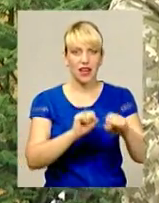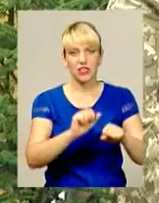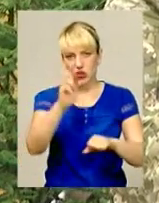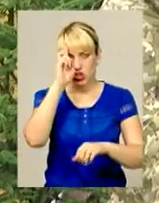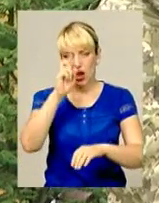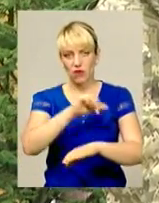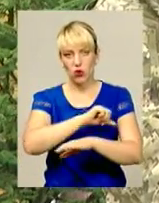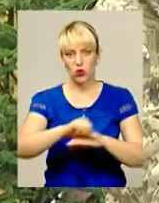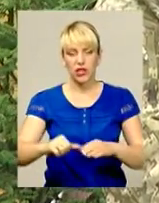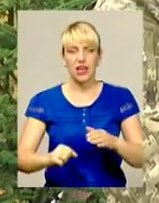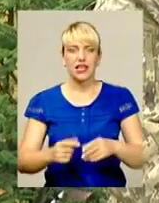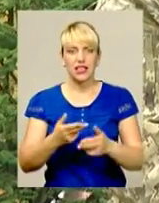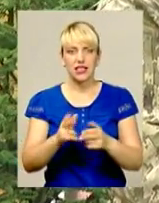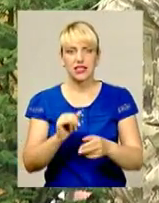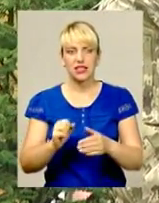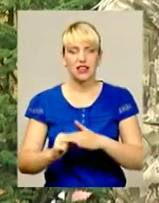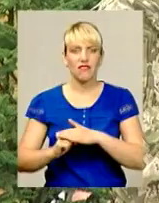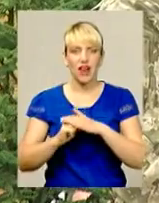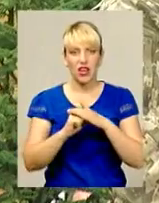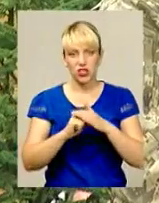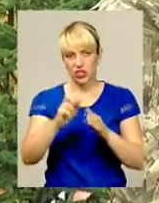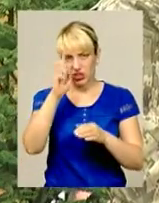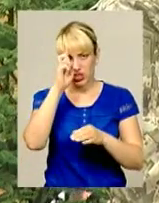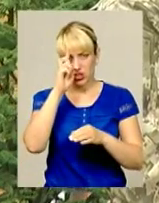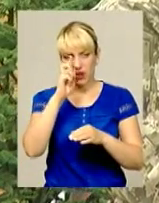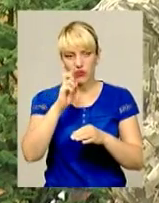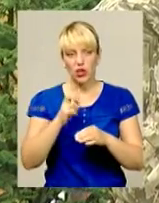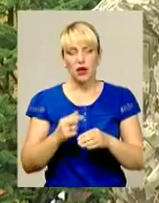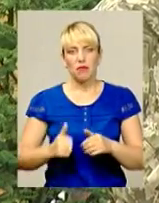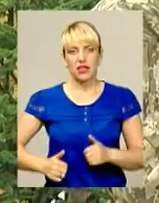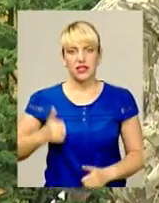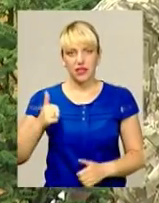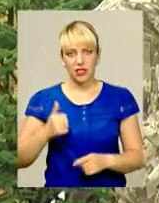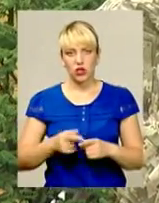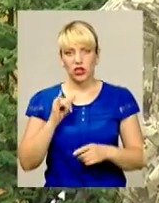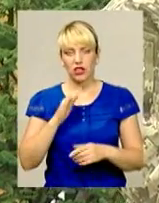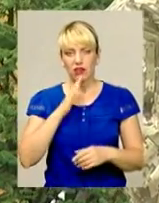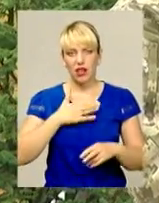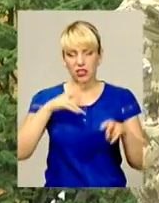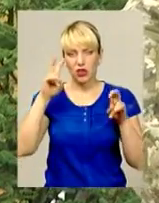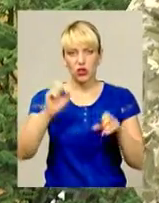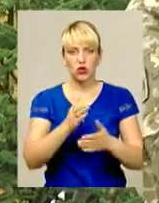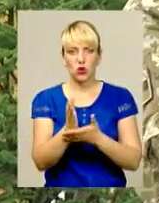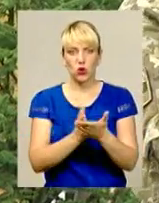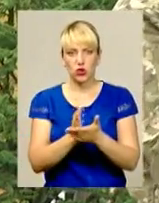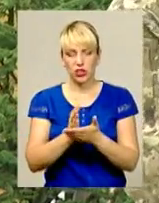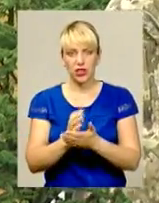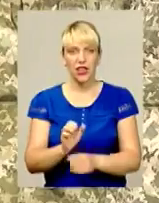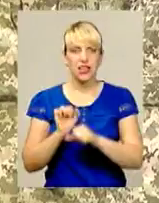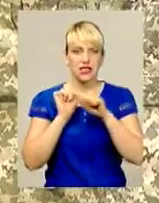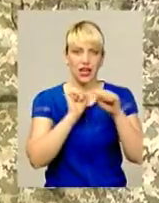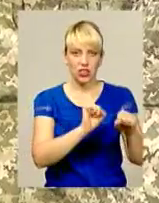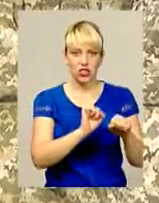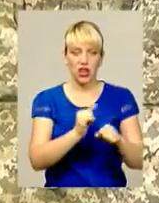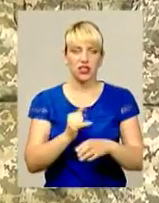Ствердження авторитету держави і її престижу на міжнародному рівні. Наше гасло – служити, захищати, допомагати.